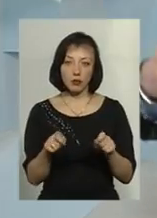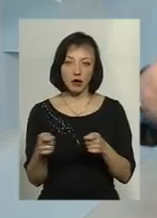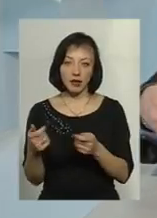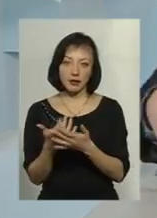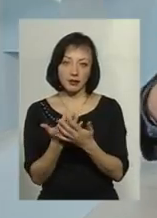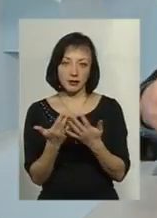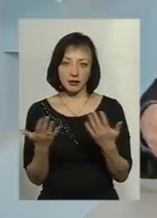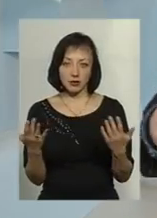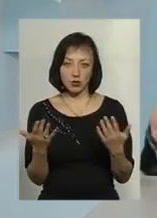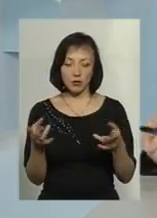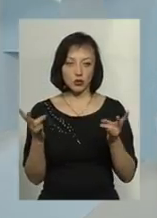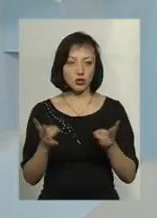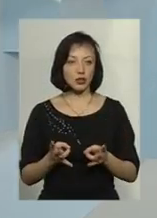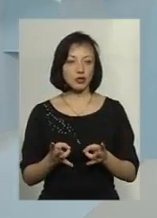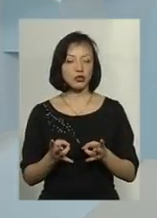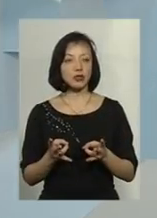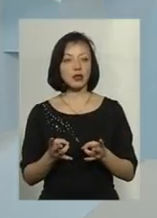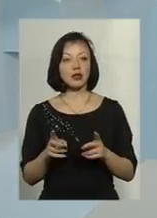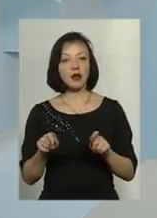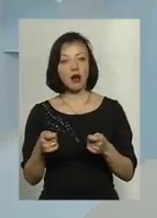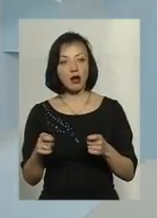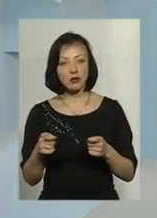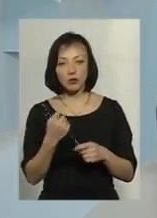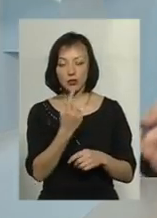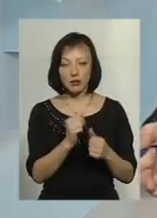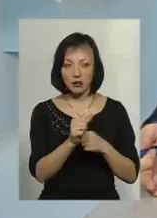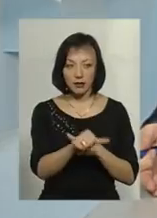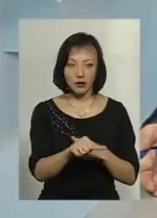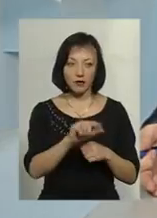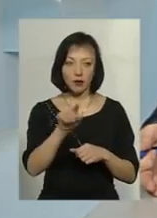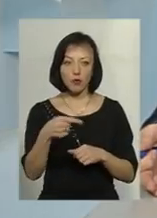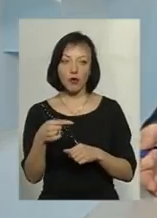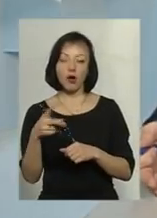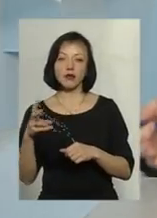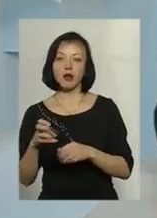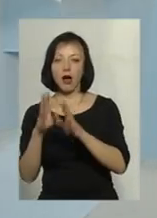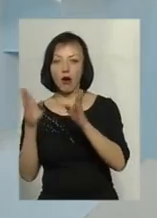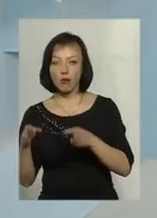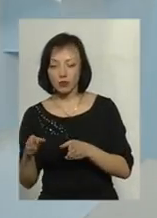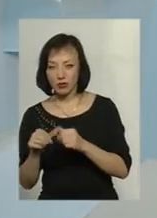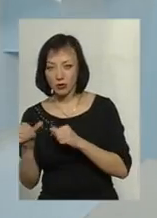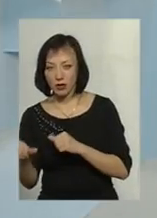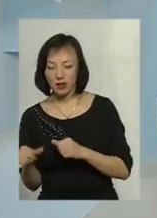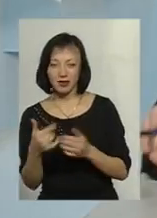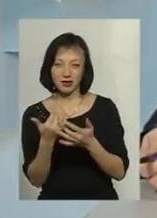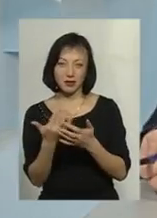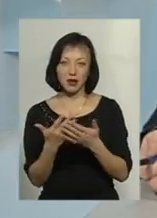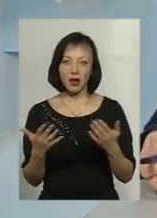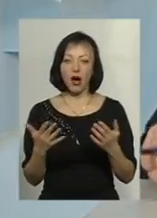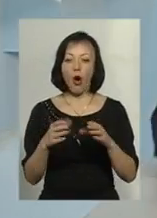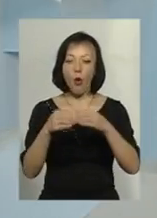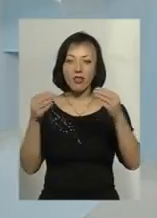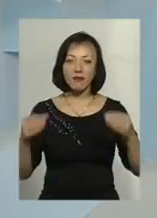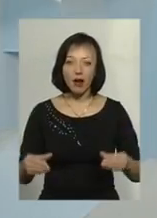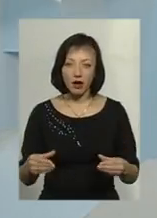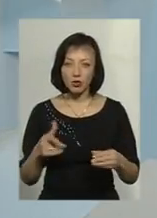різного призначення. Для плит – газових, одні вимоги, для протожних водонегровуючих, другий, для котлів – третій, для конвекторів –